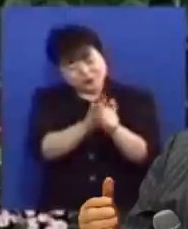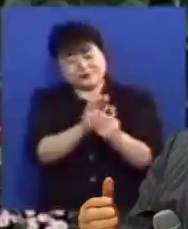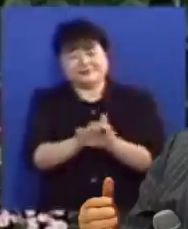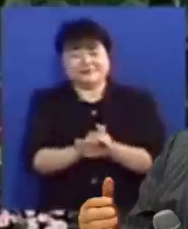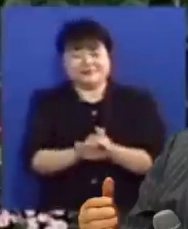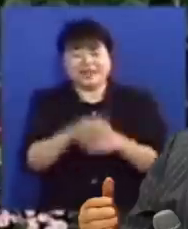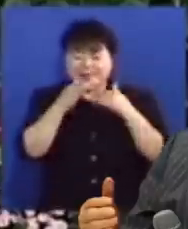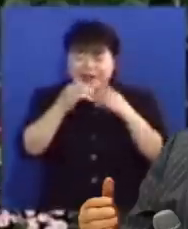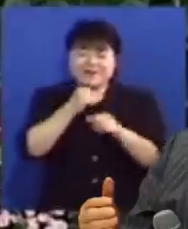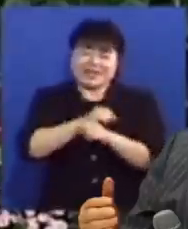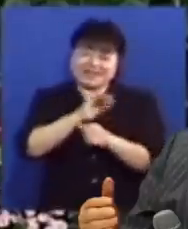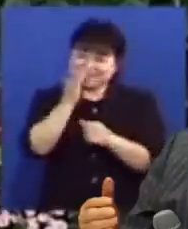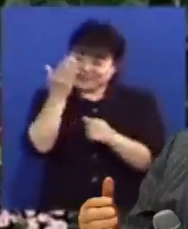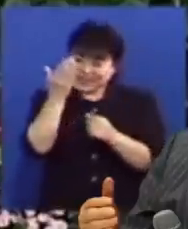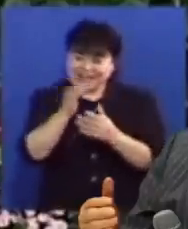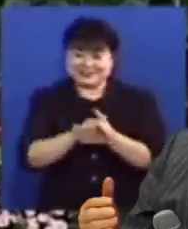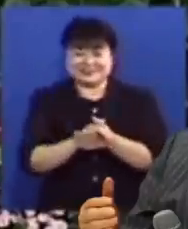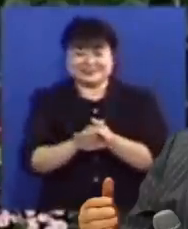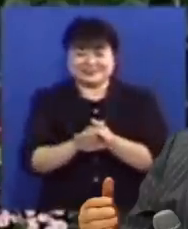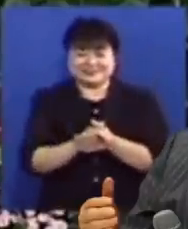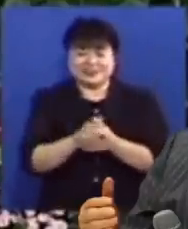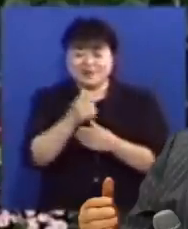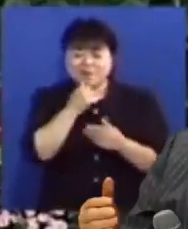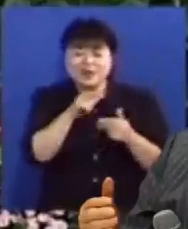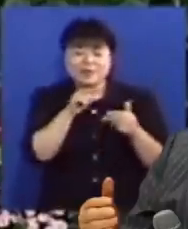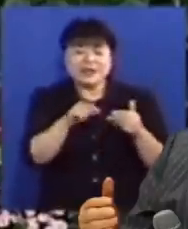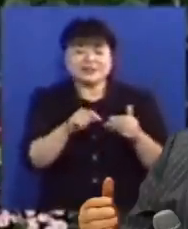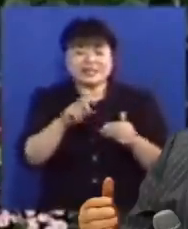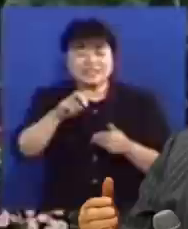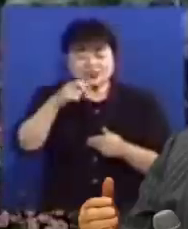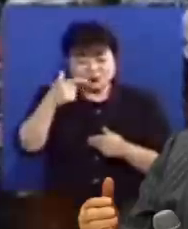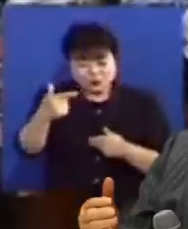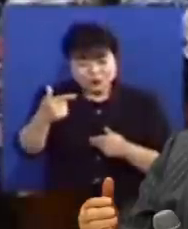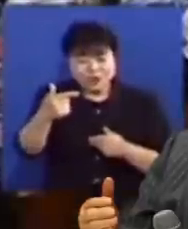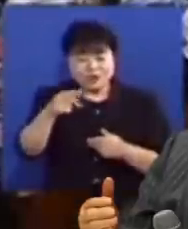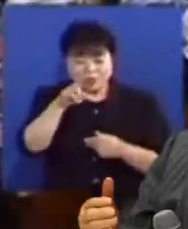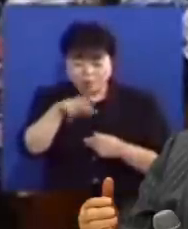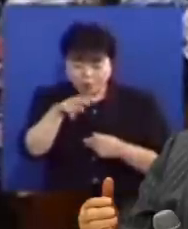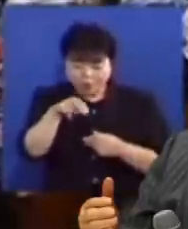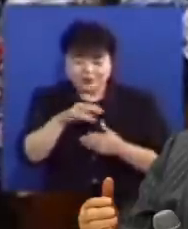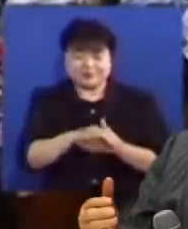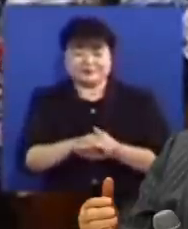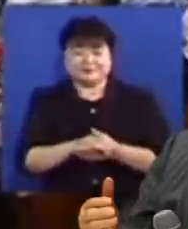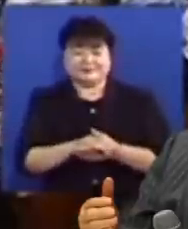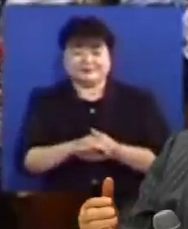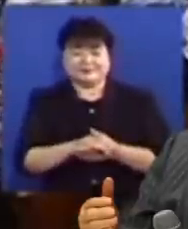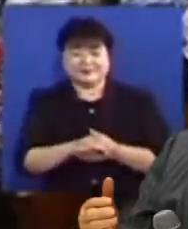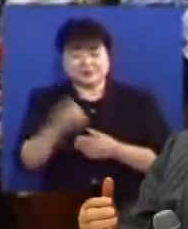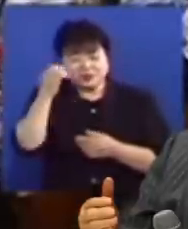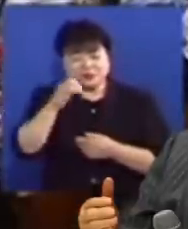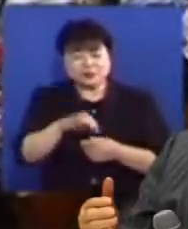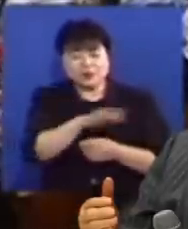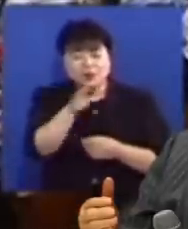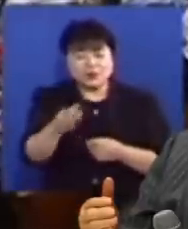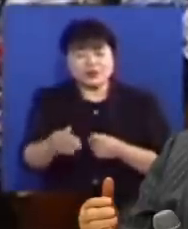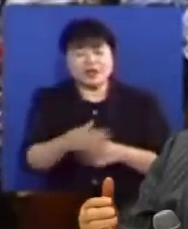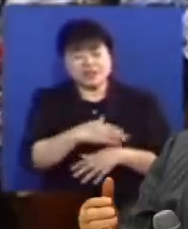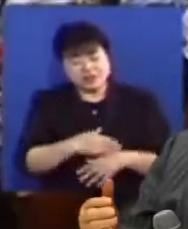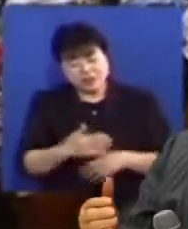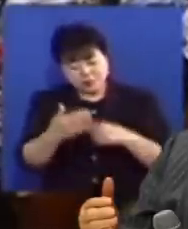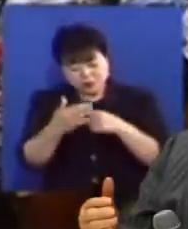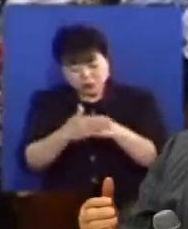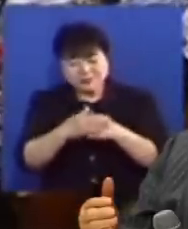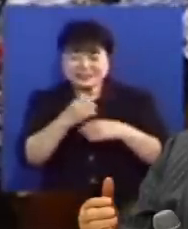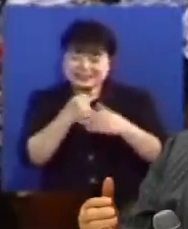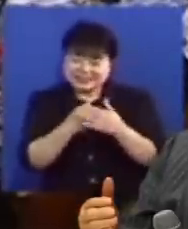늘 방언해야 되는 것입니다 로마서 8장 26절로 27절도 우리 다같이 한번 읽어보십시다 성령도 우리의